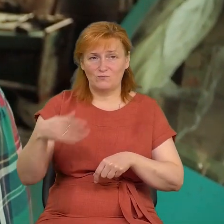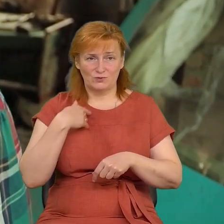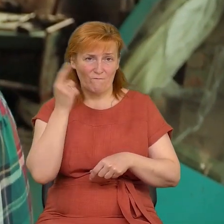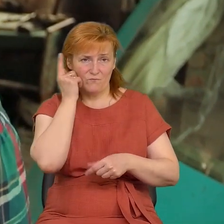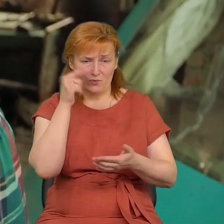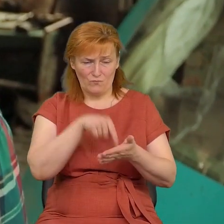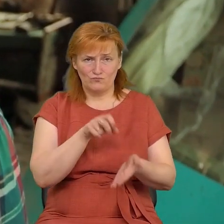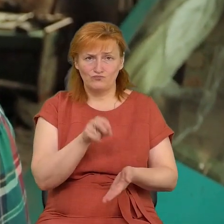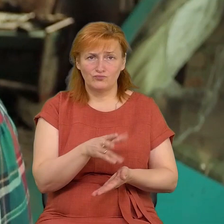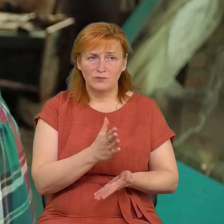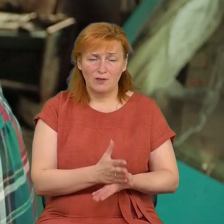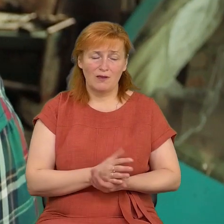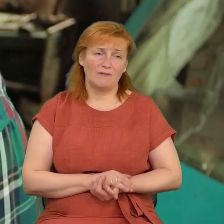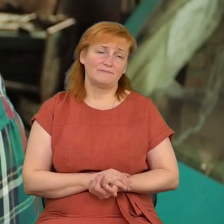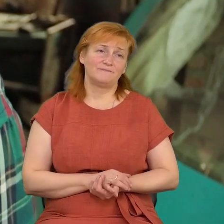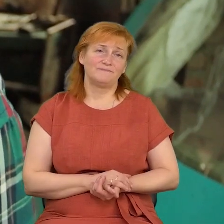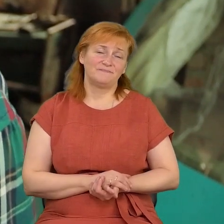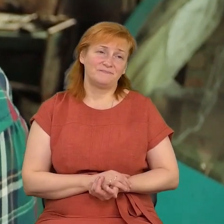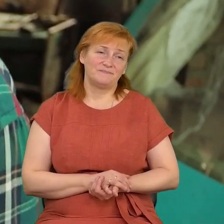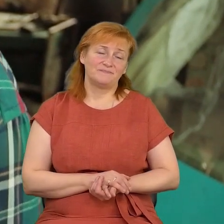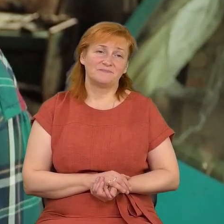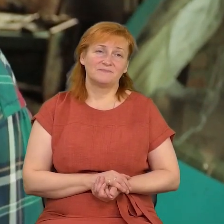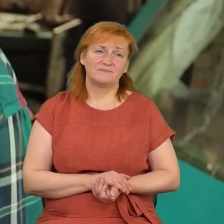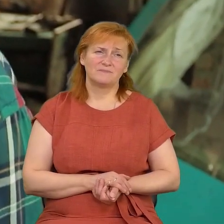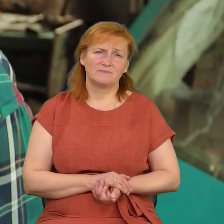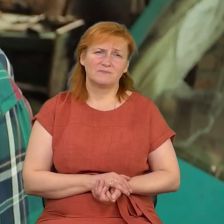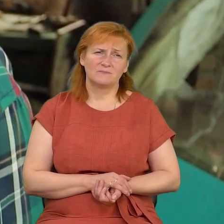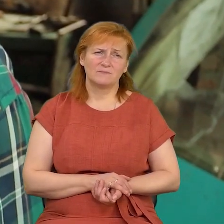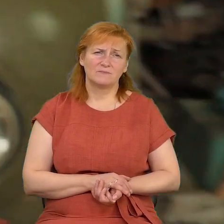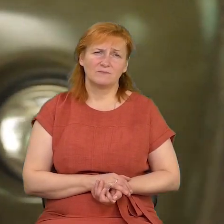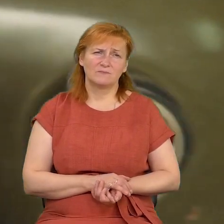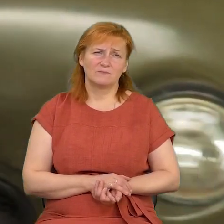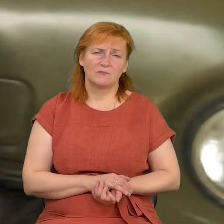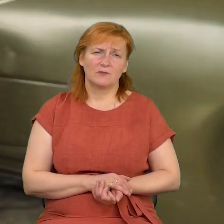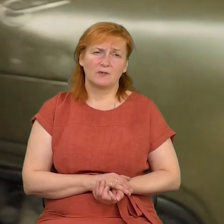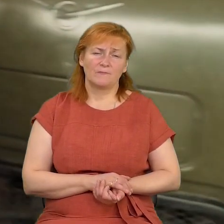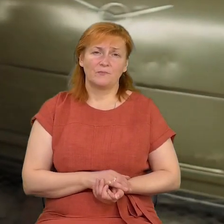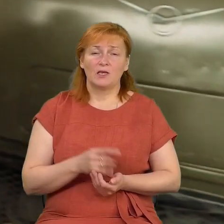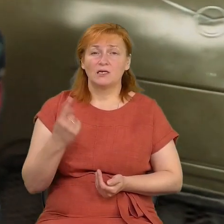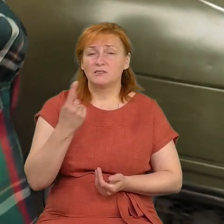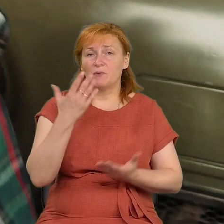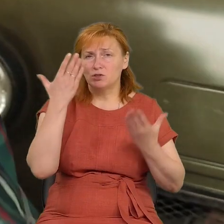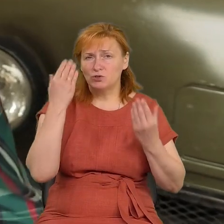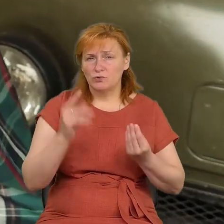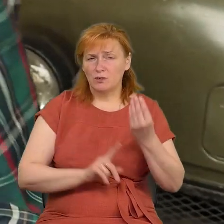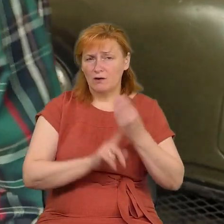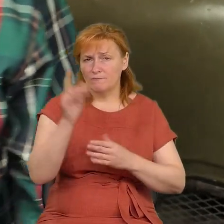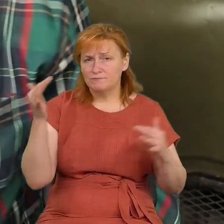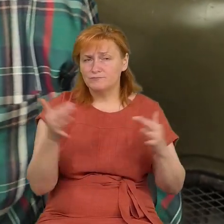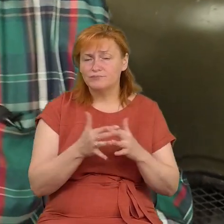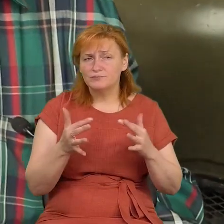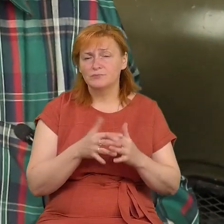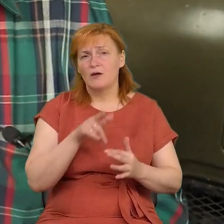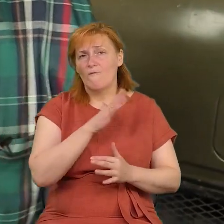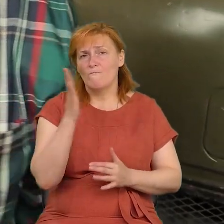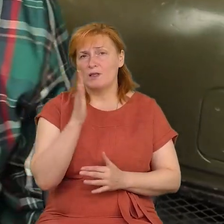Федорович, ні в коєму разі. Іначе відкоректирують і грохнуть тобі. З першого дня російського вторгнення Валерій Федорович,